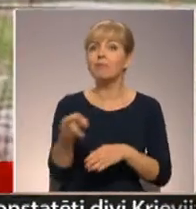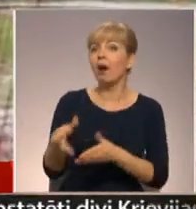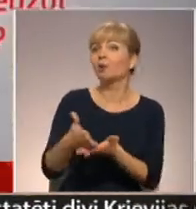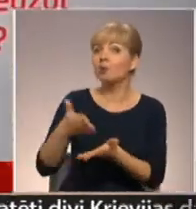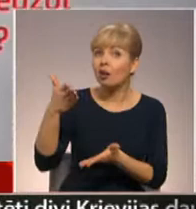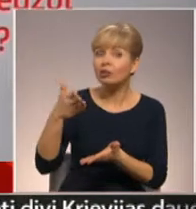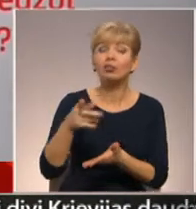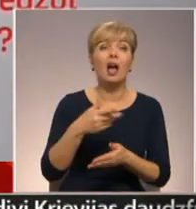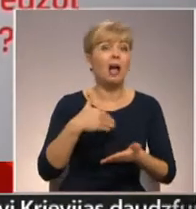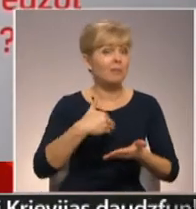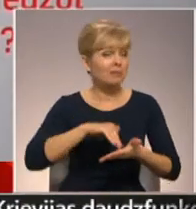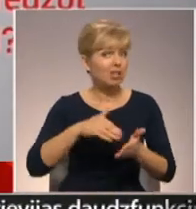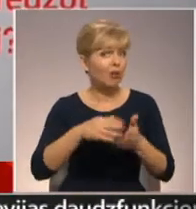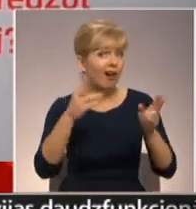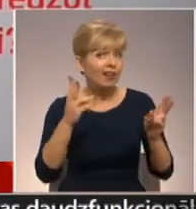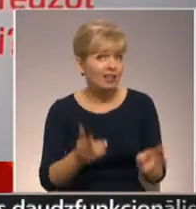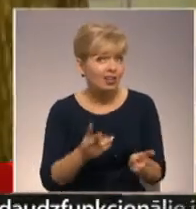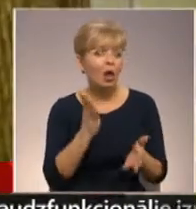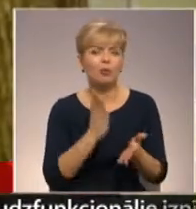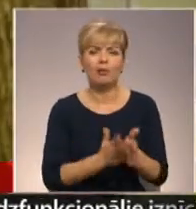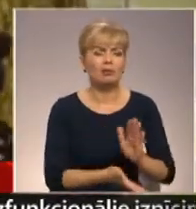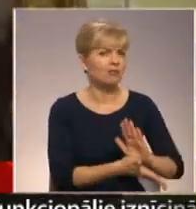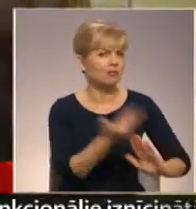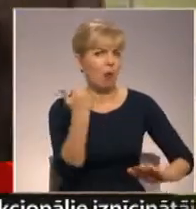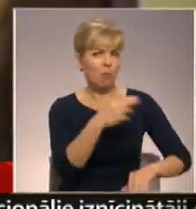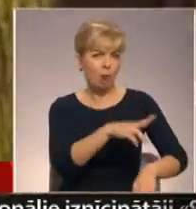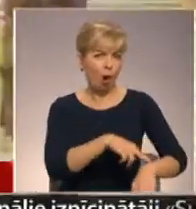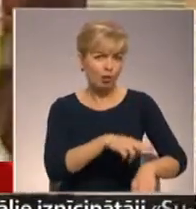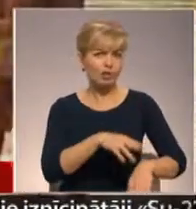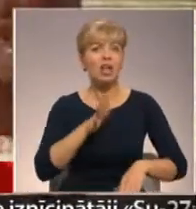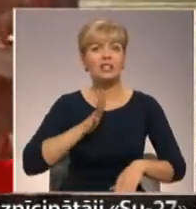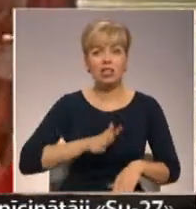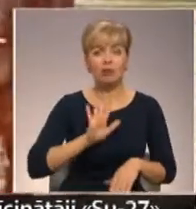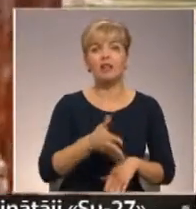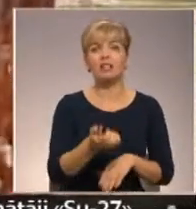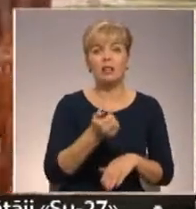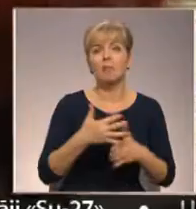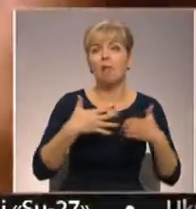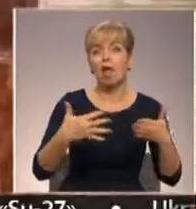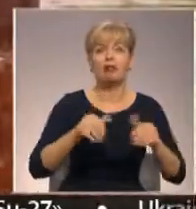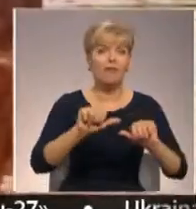policija, turklāt cietušie var saņemt plāša veida psiholoģisko un sociālo palīdzību.